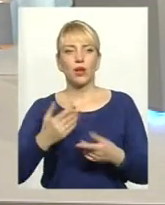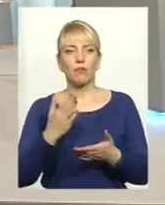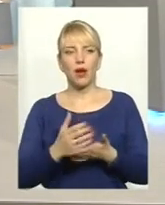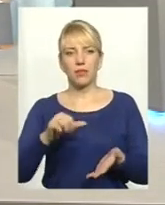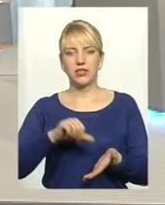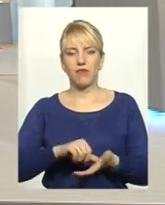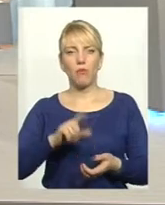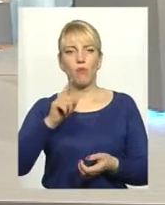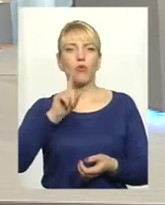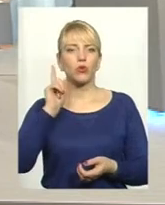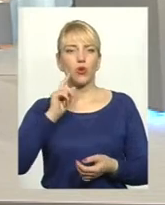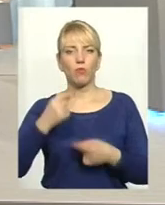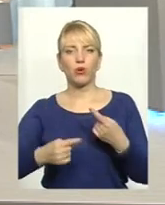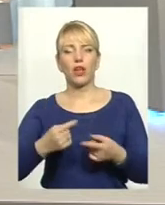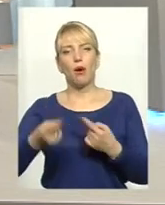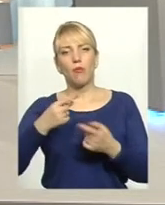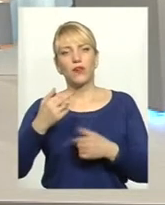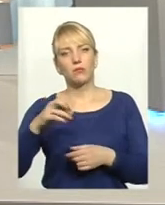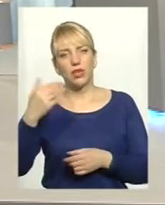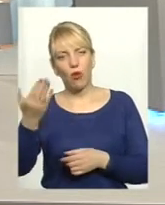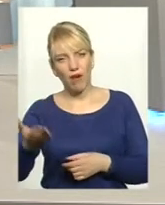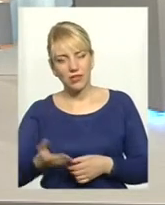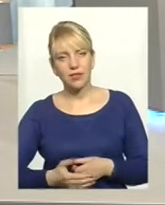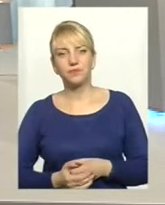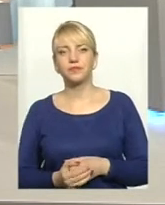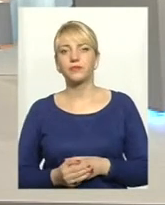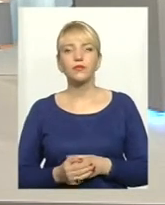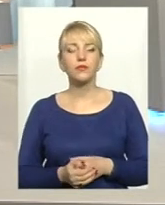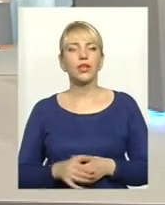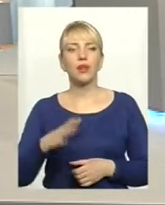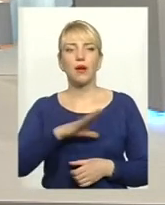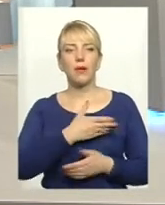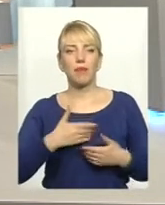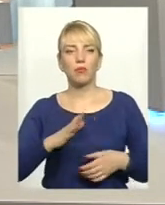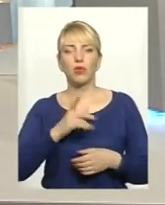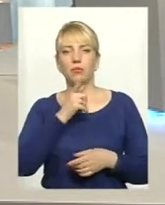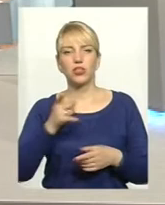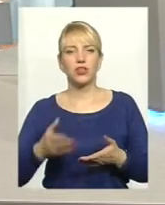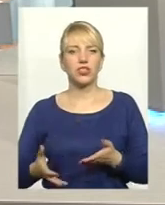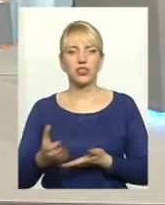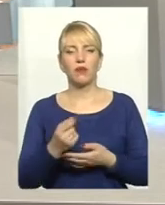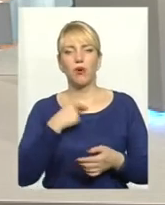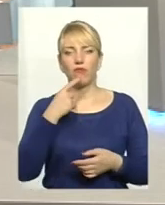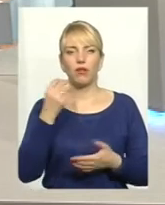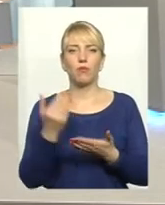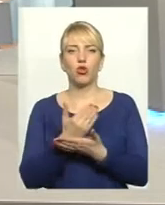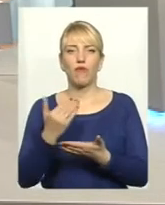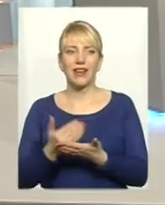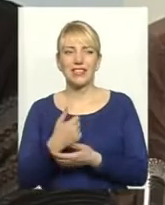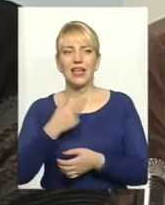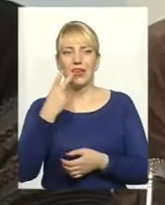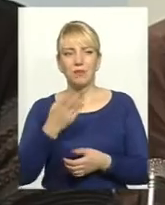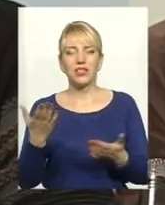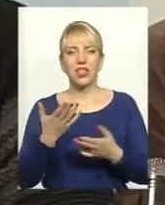молодого покоління. Валентина, повернемося до вас. І ми були у вас під час жнив, і ми говорили про інновації, і бачили, на